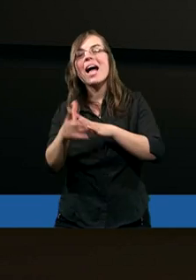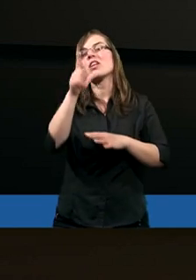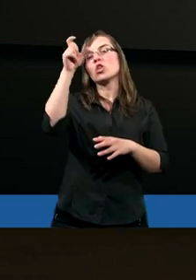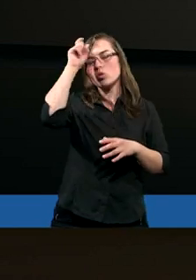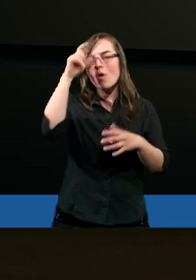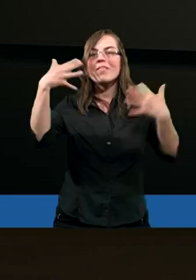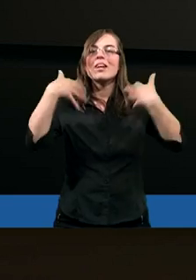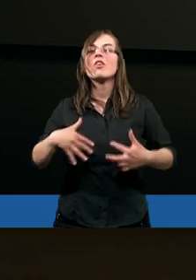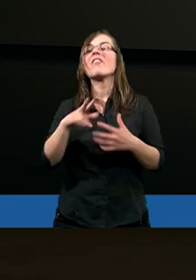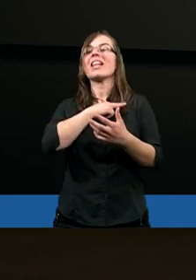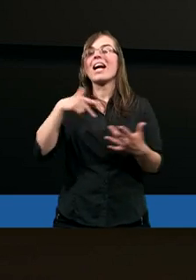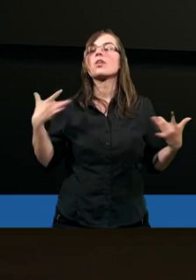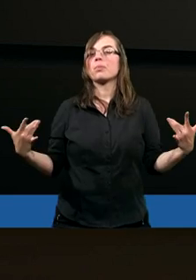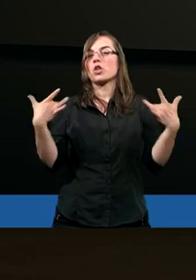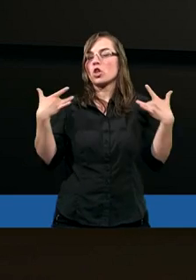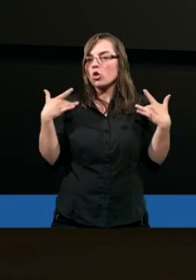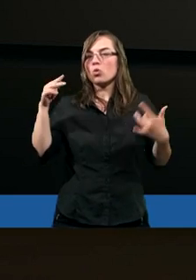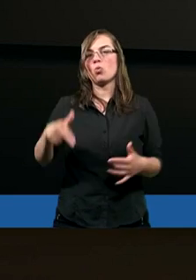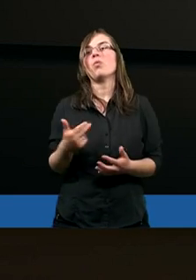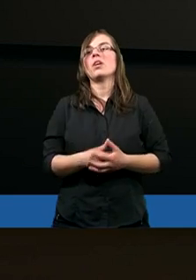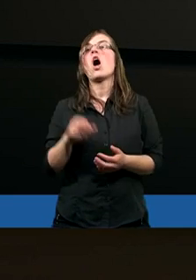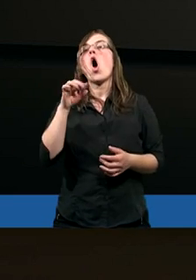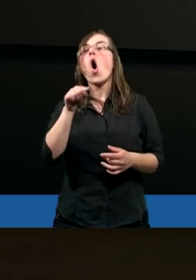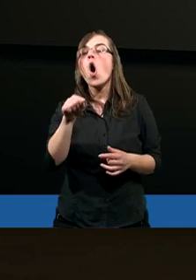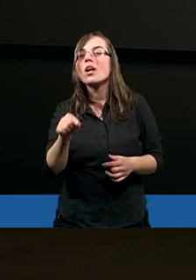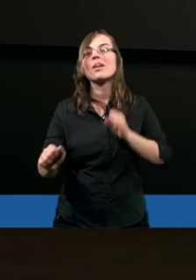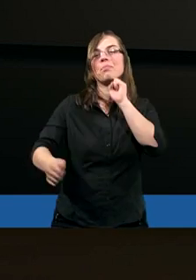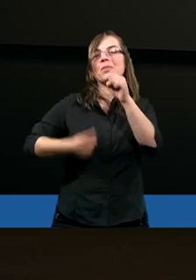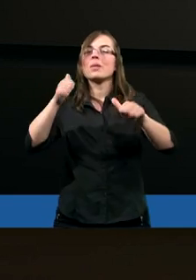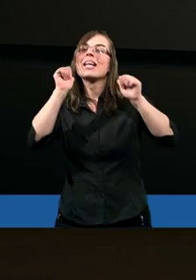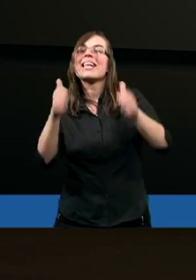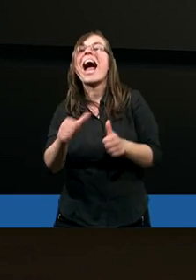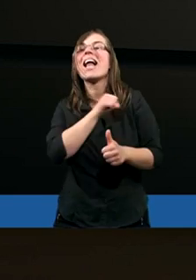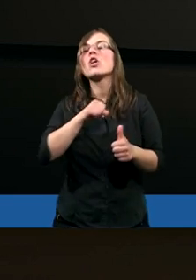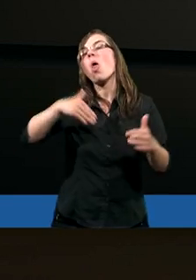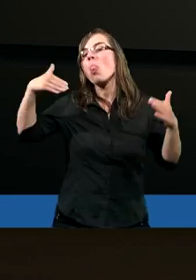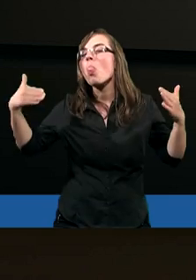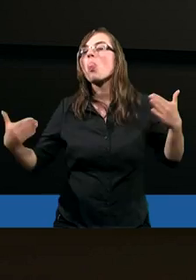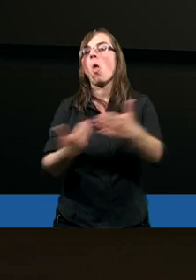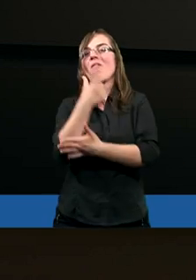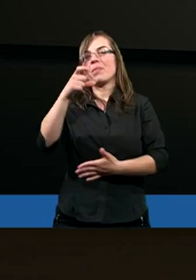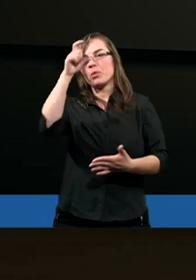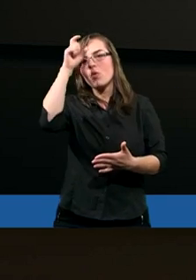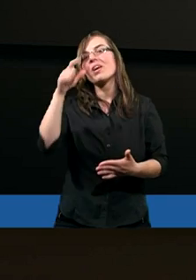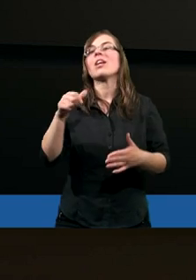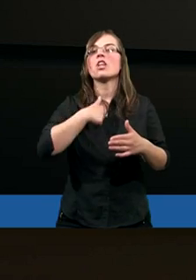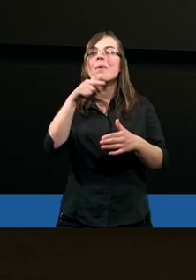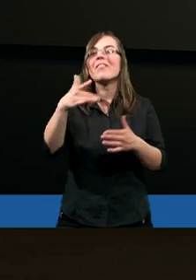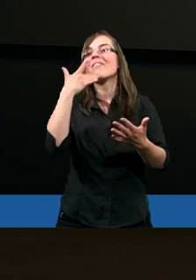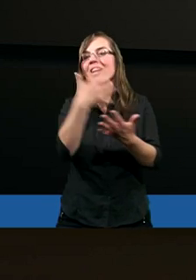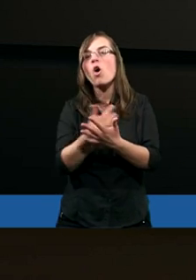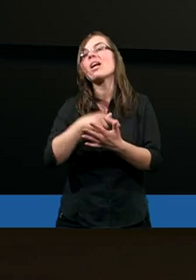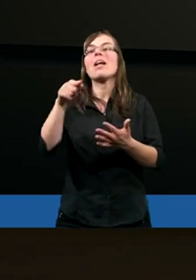chce zrobić w naszym życiu. O tym, żebyśmy się stali nowym człowiekiem. I może wykorzystajmy tą